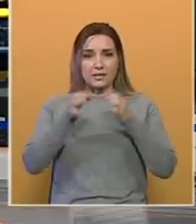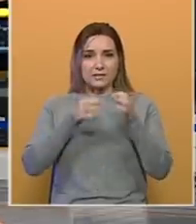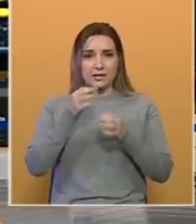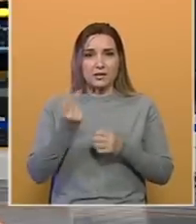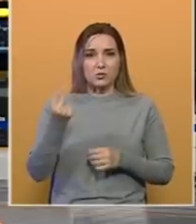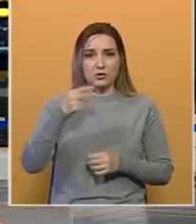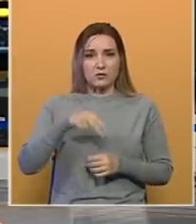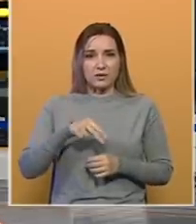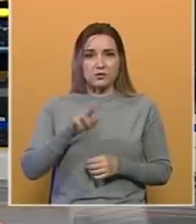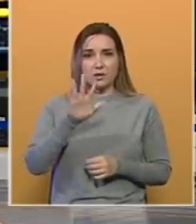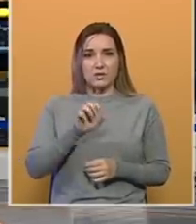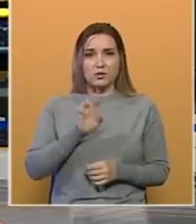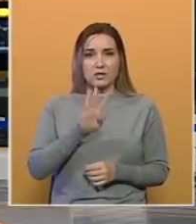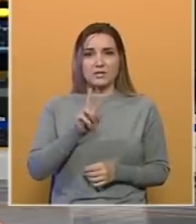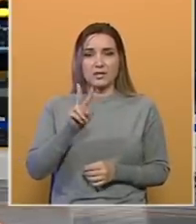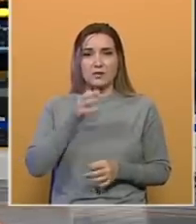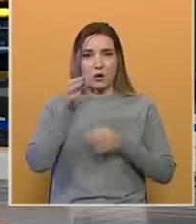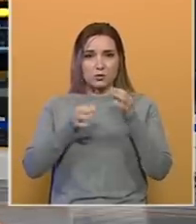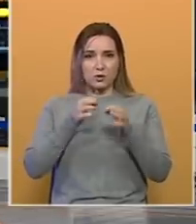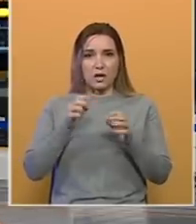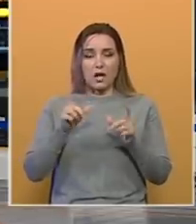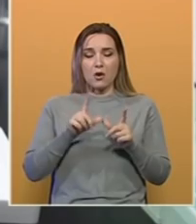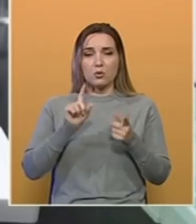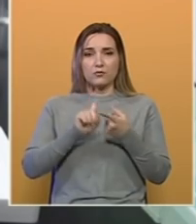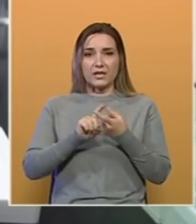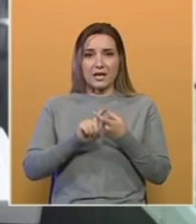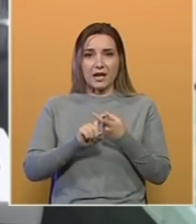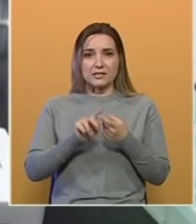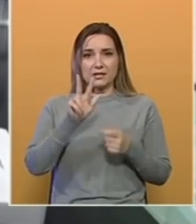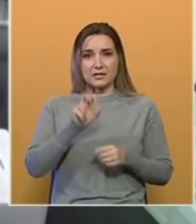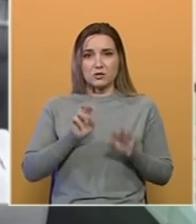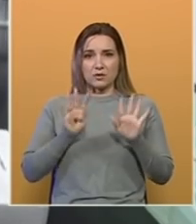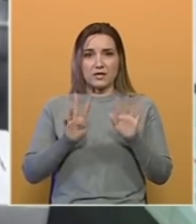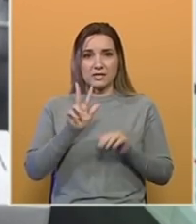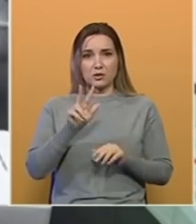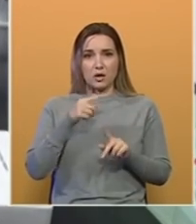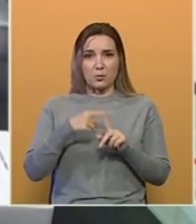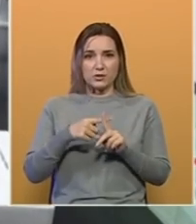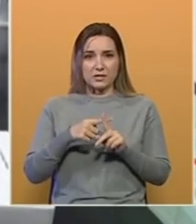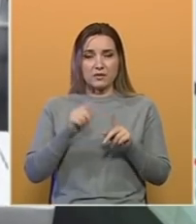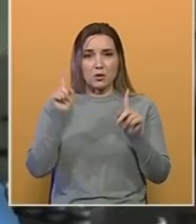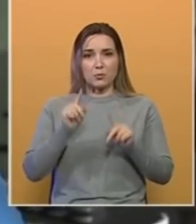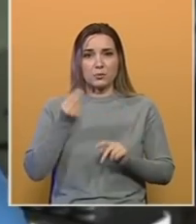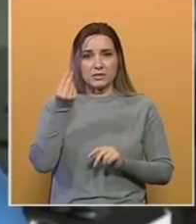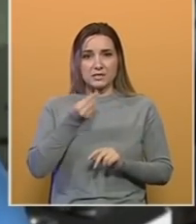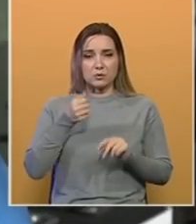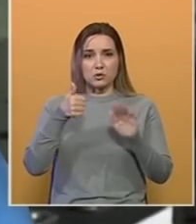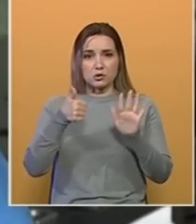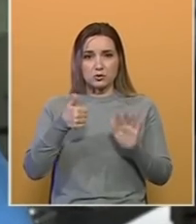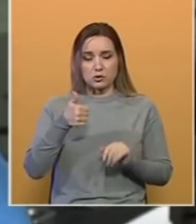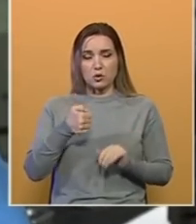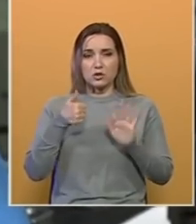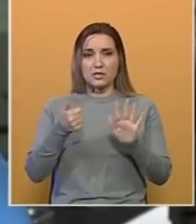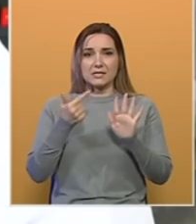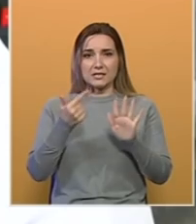a testirana su 2542 uzorka. U Federaciji je 393 pozitivnih, u Republice Srpskoj je